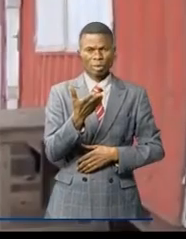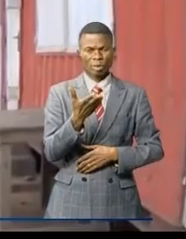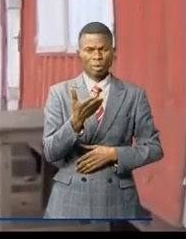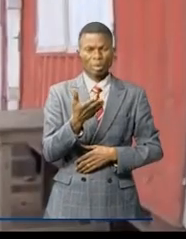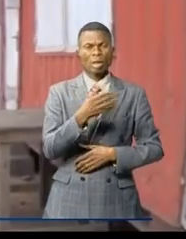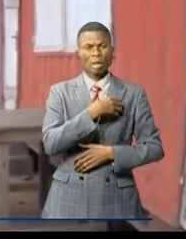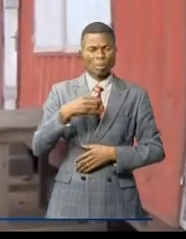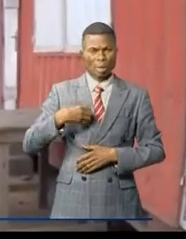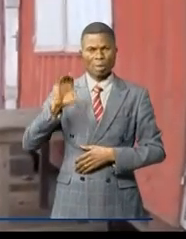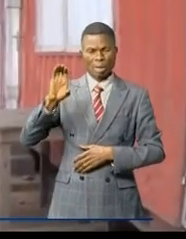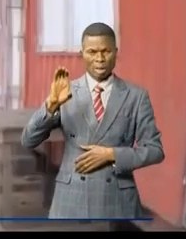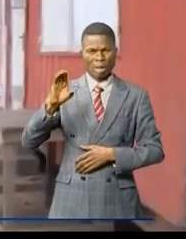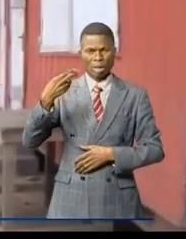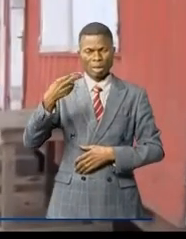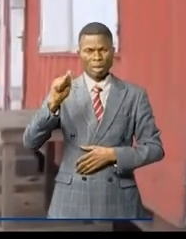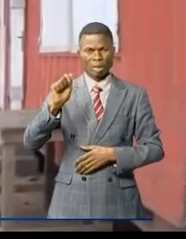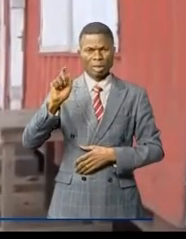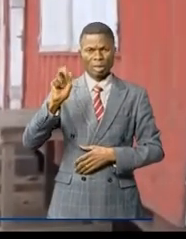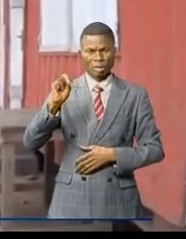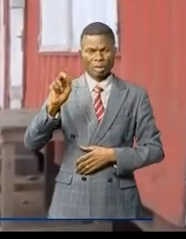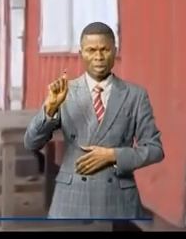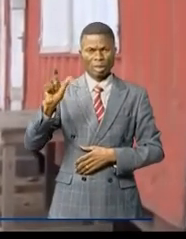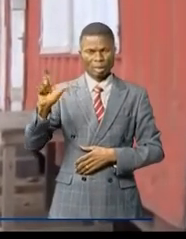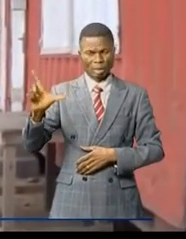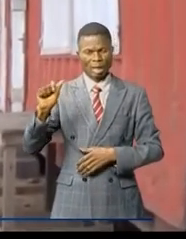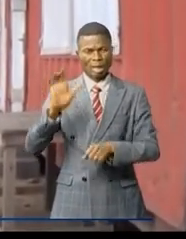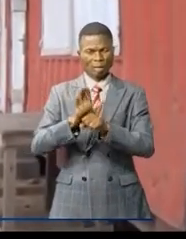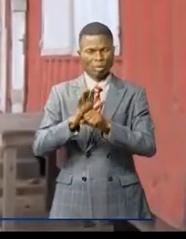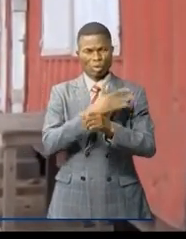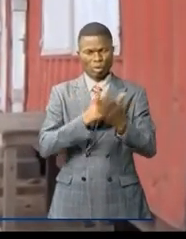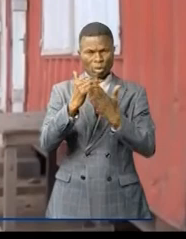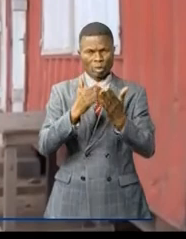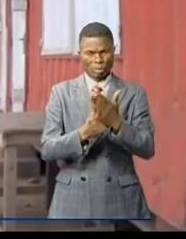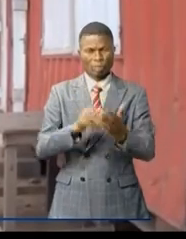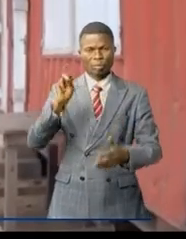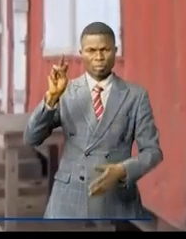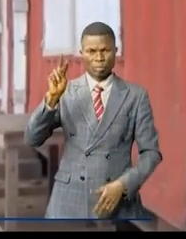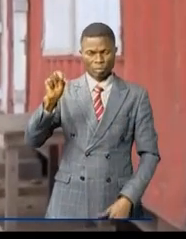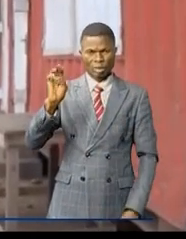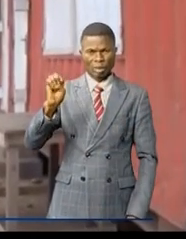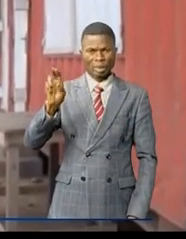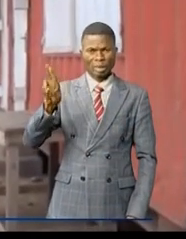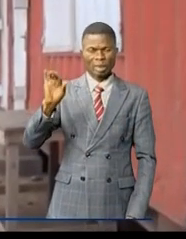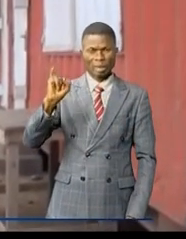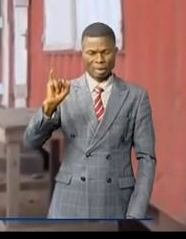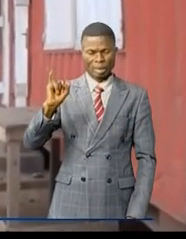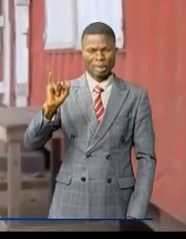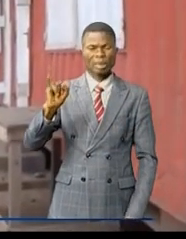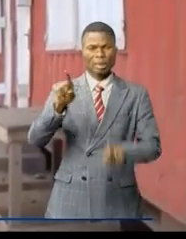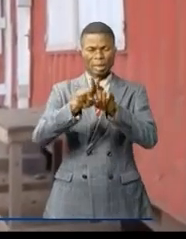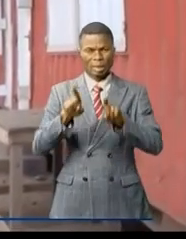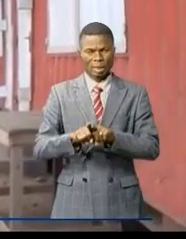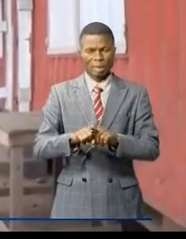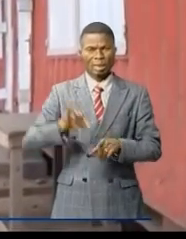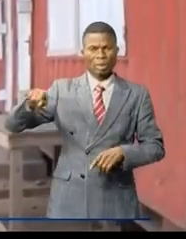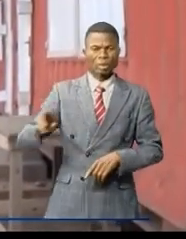Chantal Malam, il y a Nefer Titi Mugianza, il y Nelly Mwinga Ketipanupan, il y